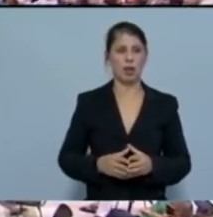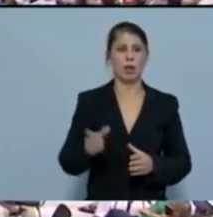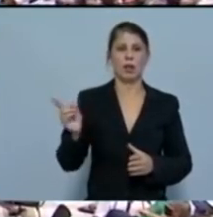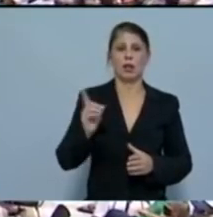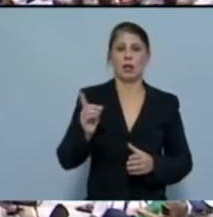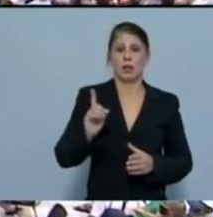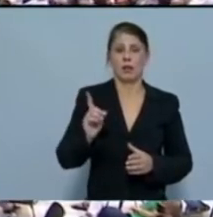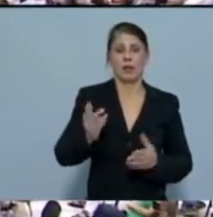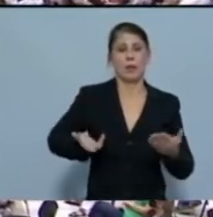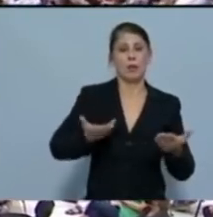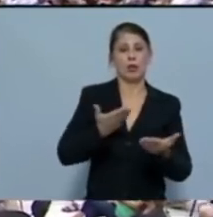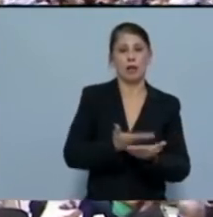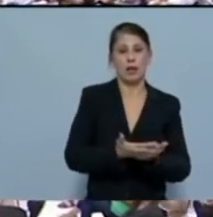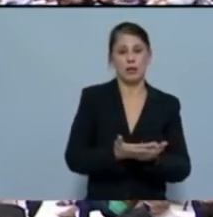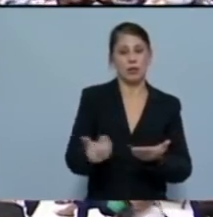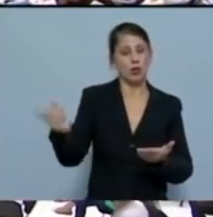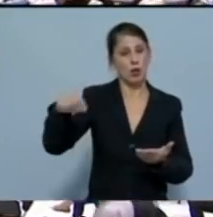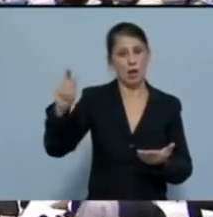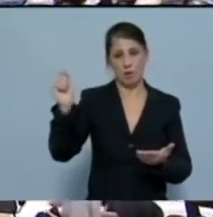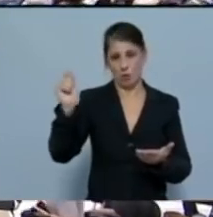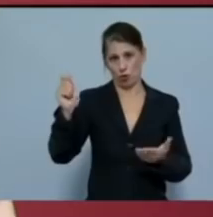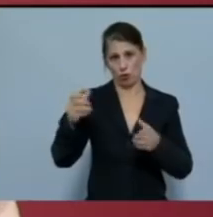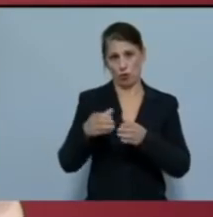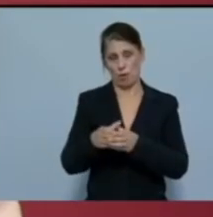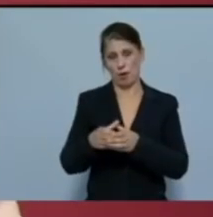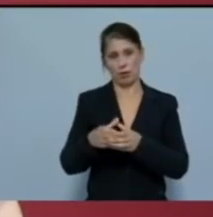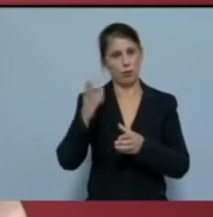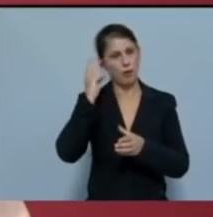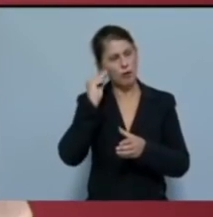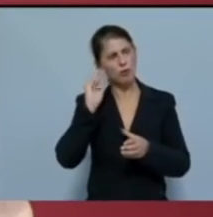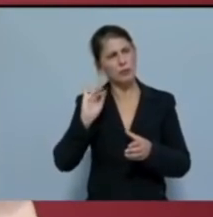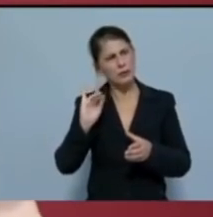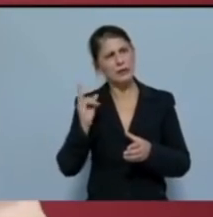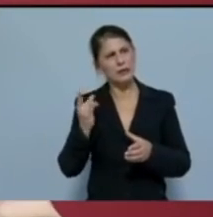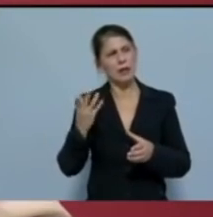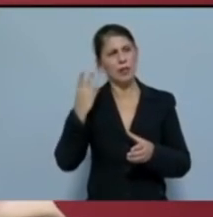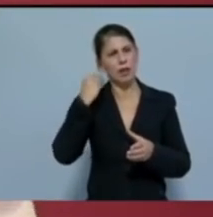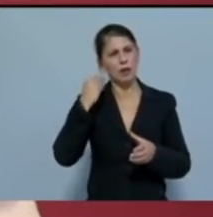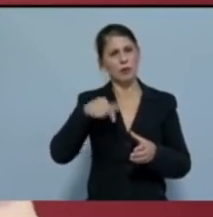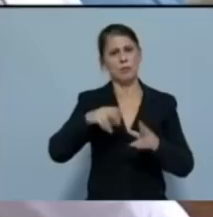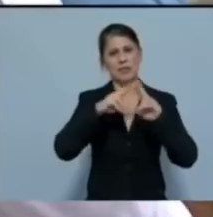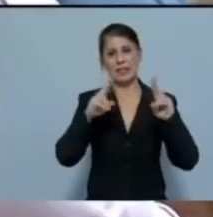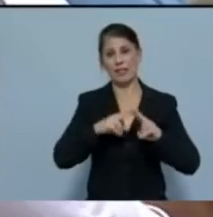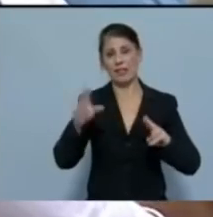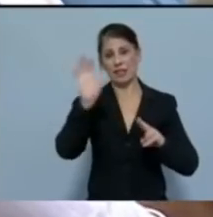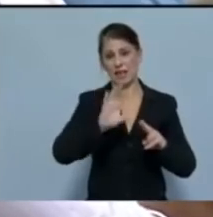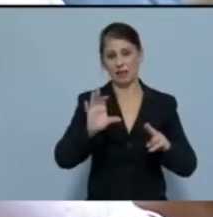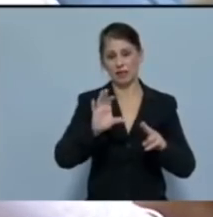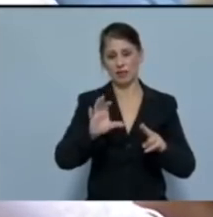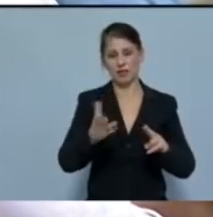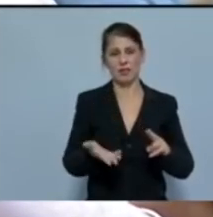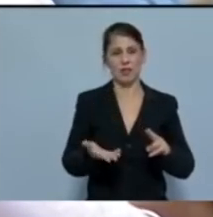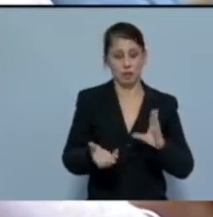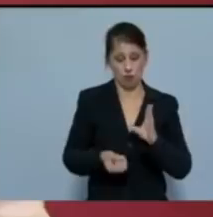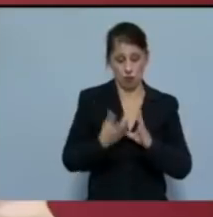οι προτάσεις των άλλων πολιτικών κομμάτων που θα ακούσουμε ή ακούσαμε ήδη στη ΔΕΘ. Η μιζέρια ενός νέου